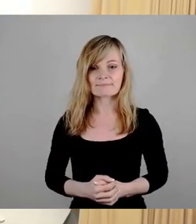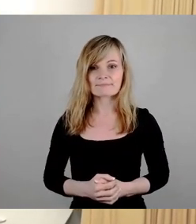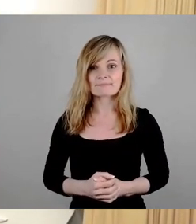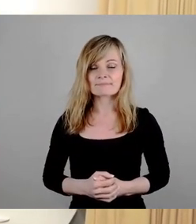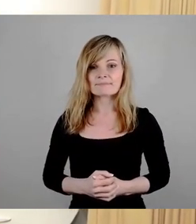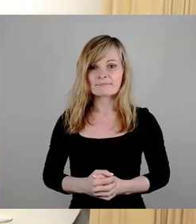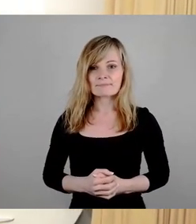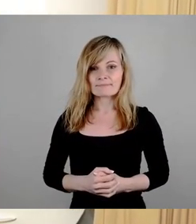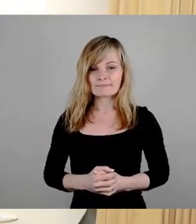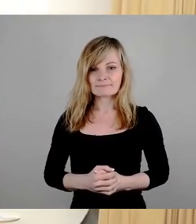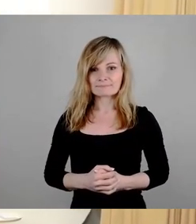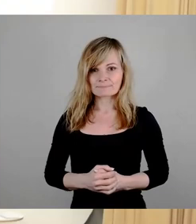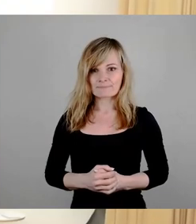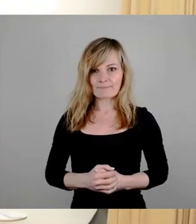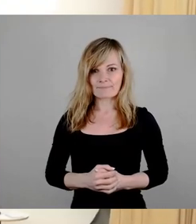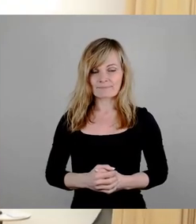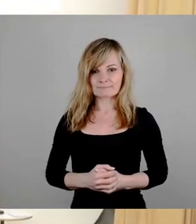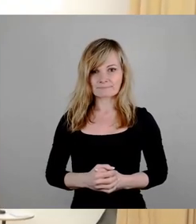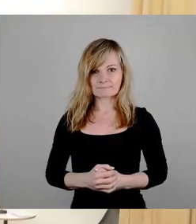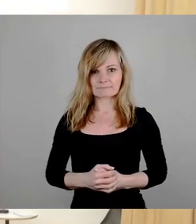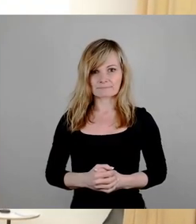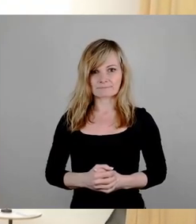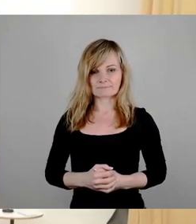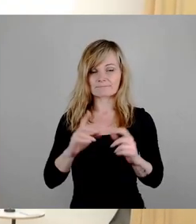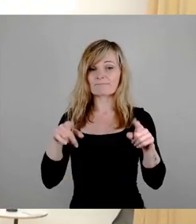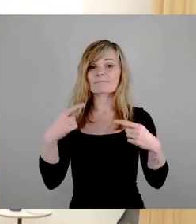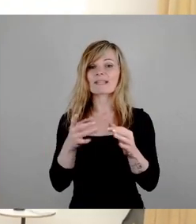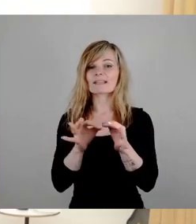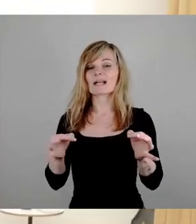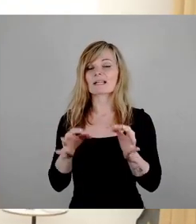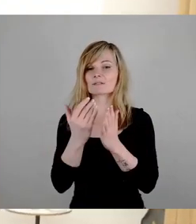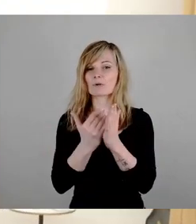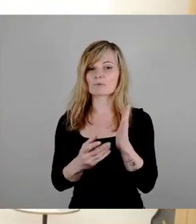Bringt uns zum nächsten Tagesordnungspunkt 17.6.